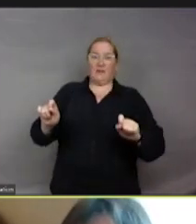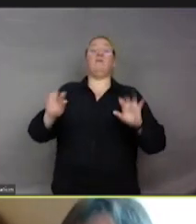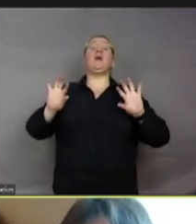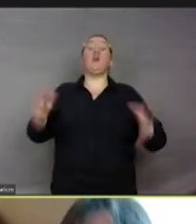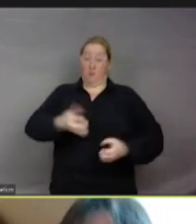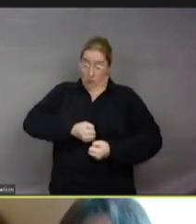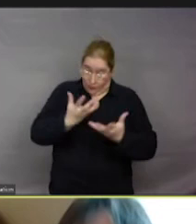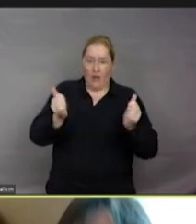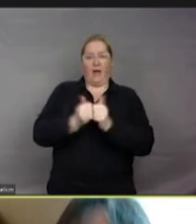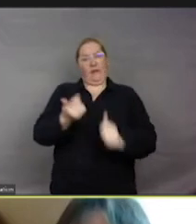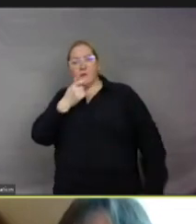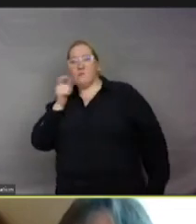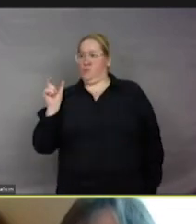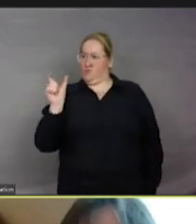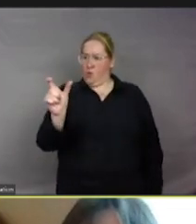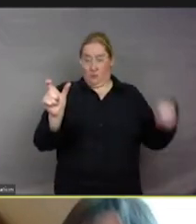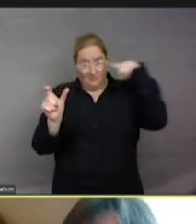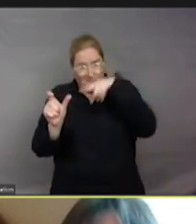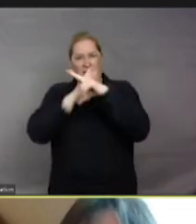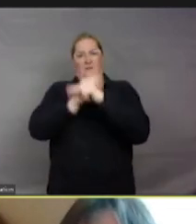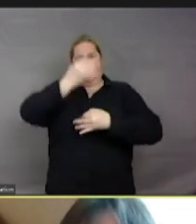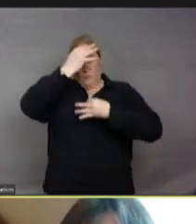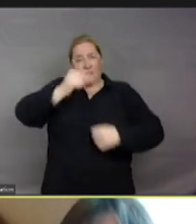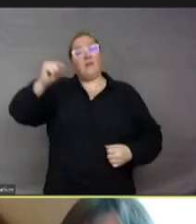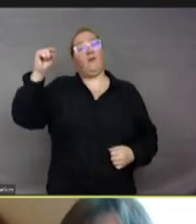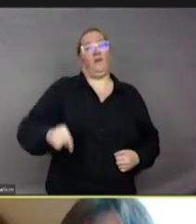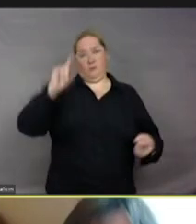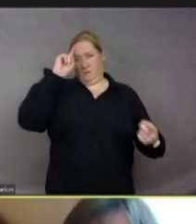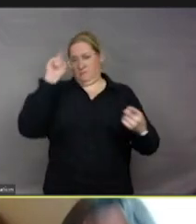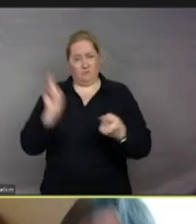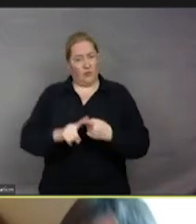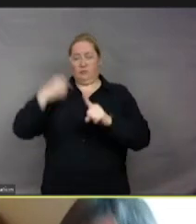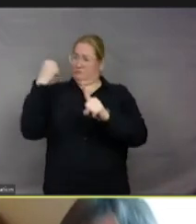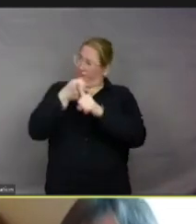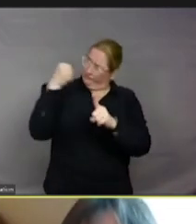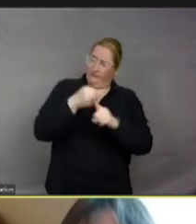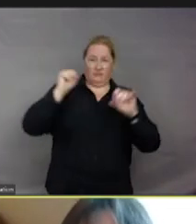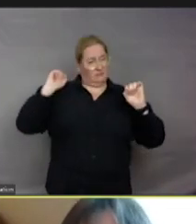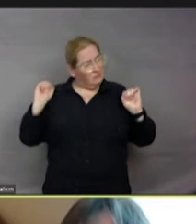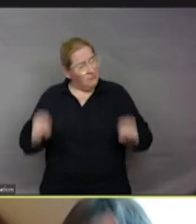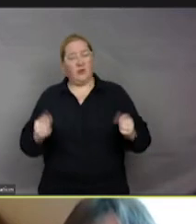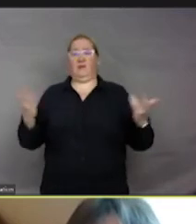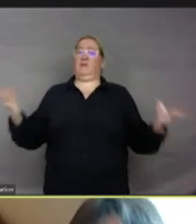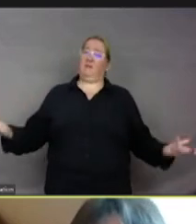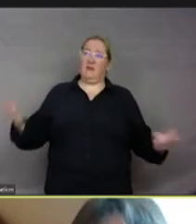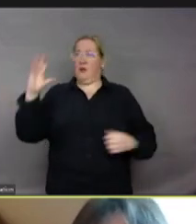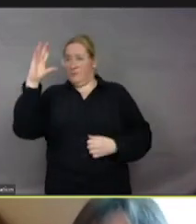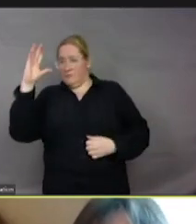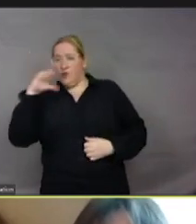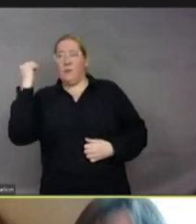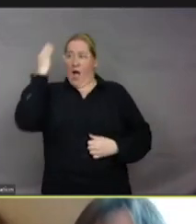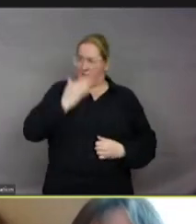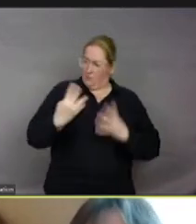justement, et avoir des définitions très précises pour pouvoir justement mieux interagir avec les animaux.